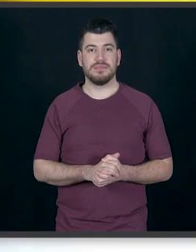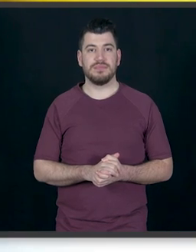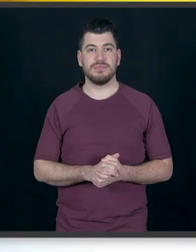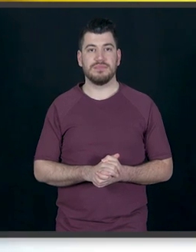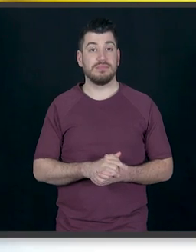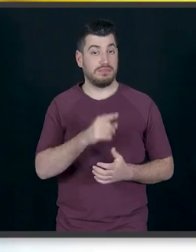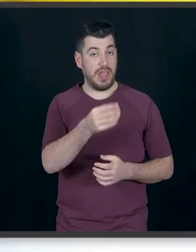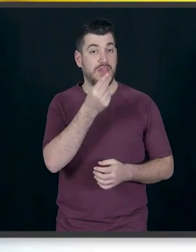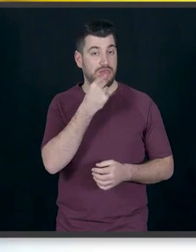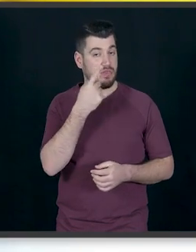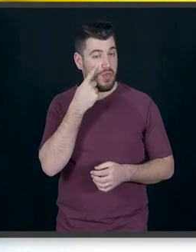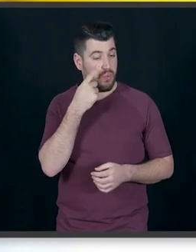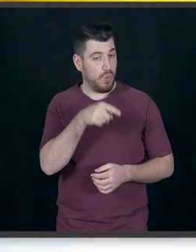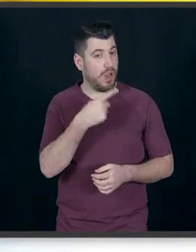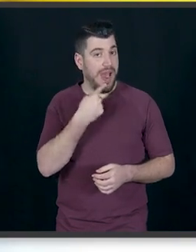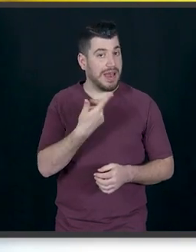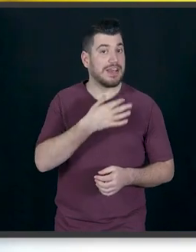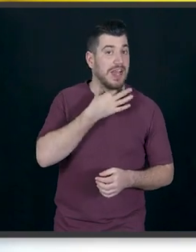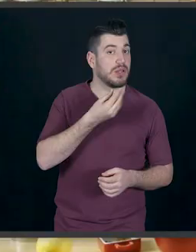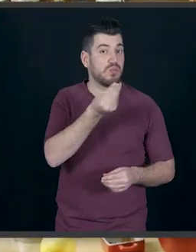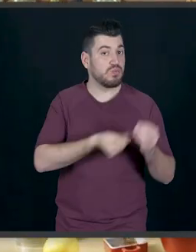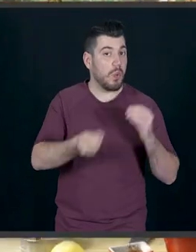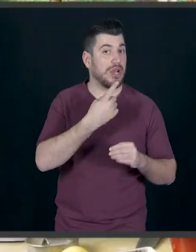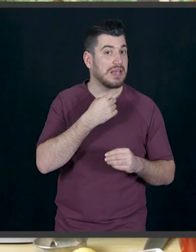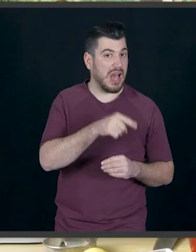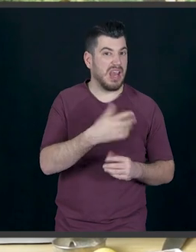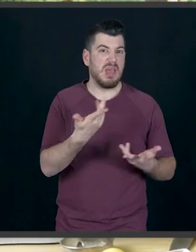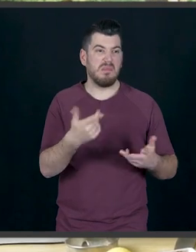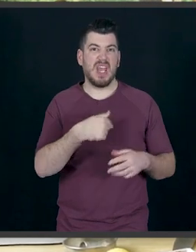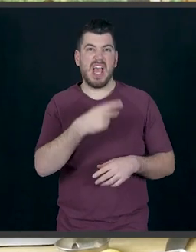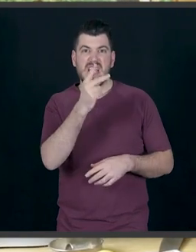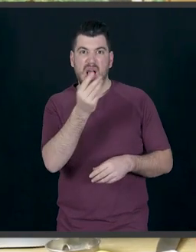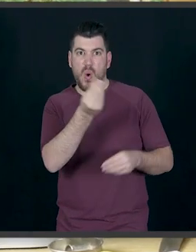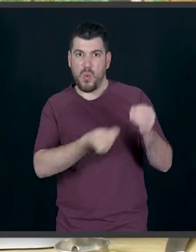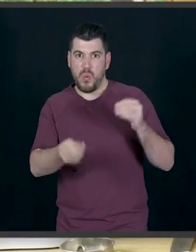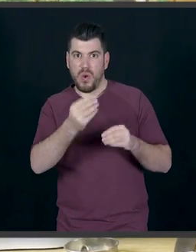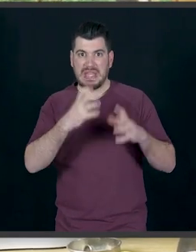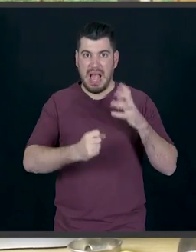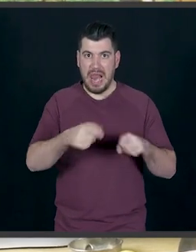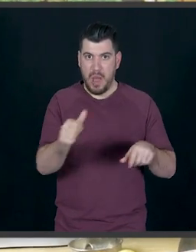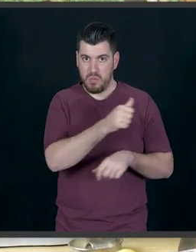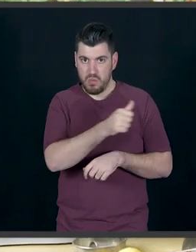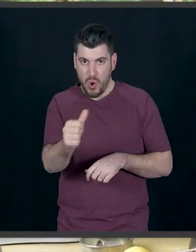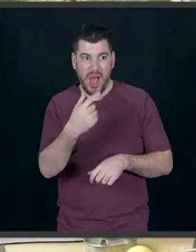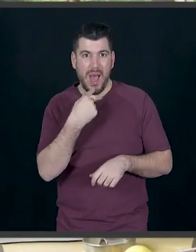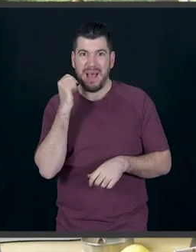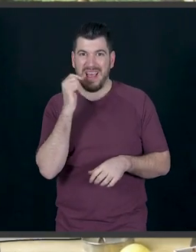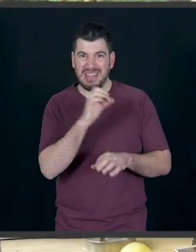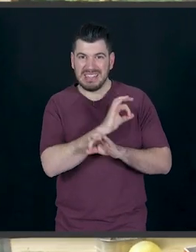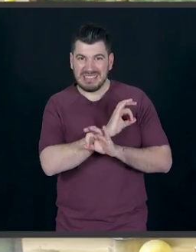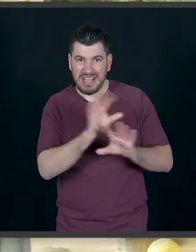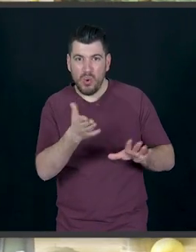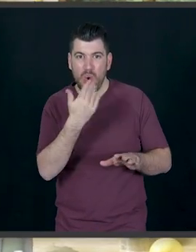Και θα δοκιμάσω, αν αρχιάζετε περισσότερο άχνη ζάχαρη, μην κάνετε ένα γλάσο σκέτο, κακάο και γάλα γιατί άμα το κάνετε σκέτο